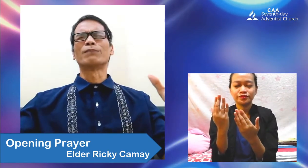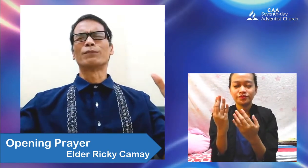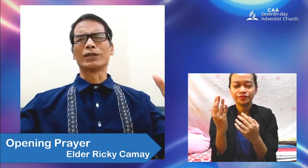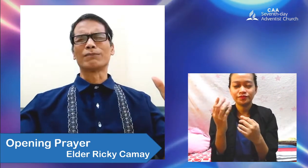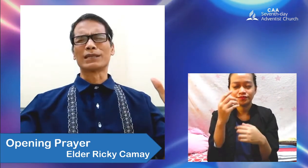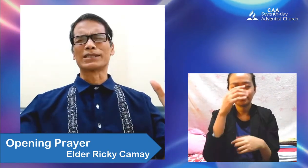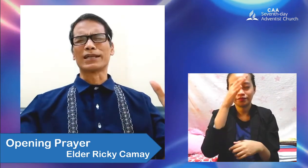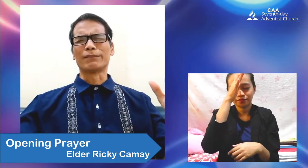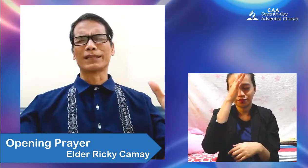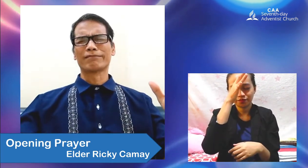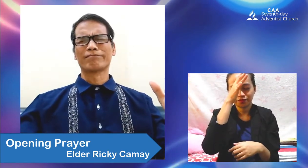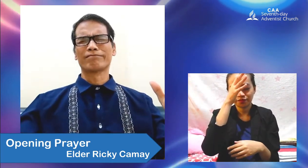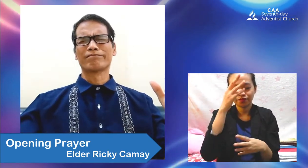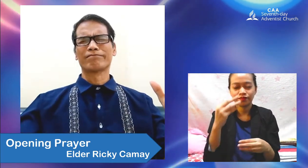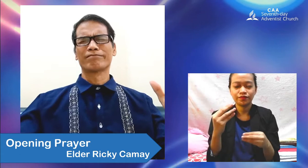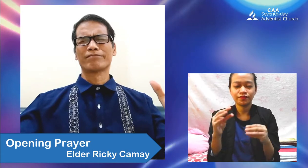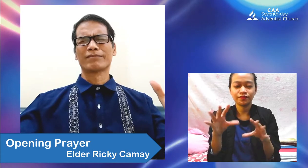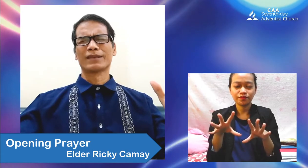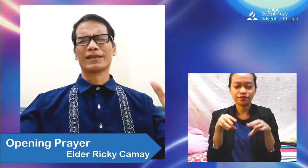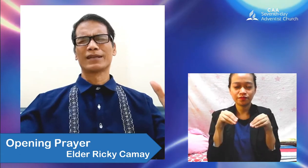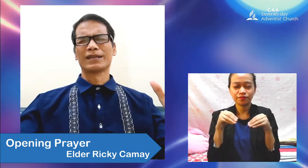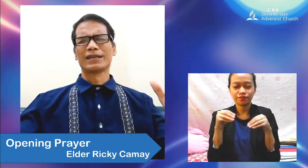po ang aming papurig pasalamat.